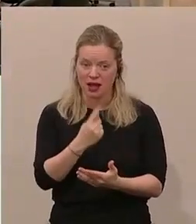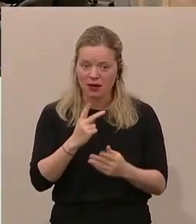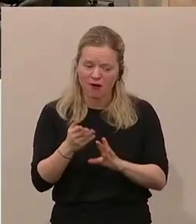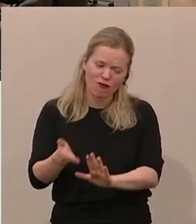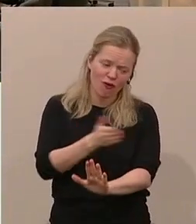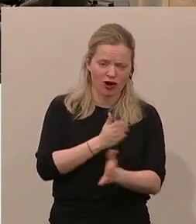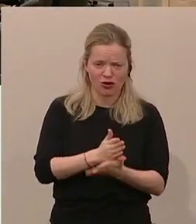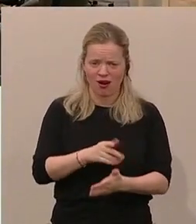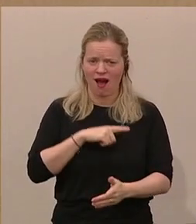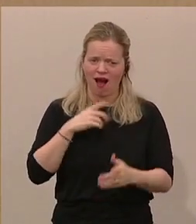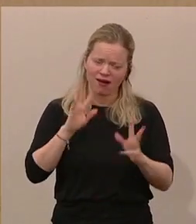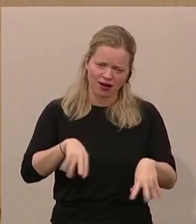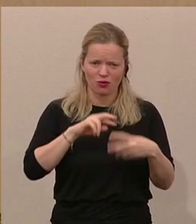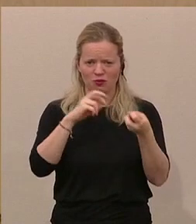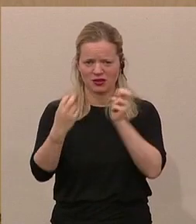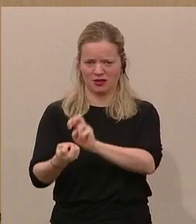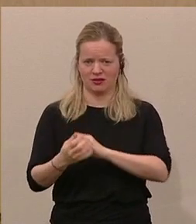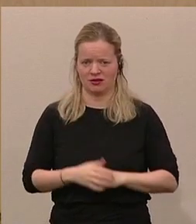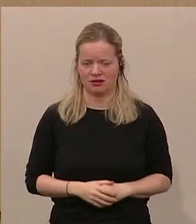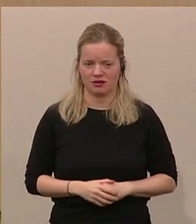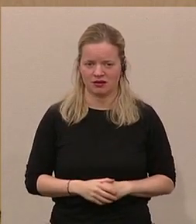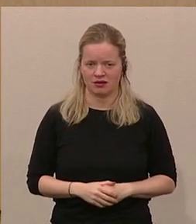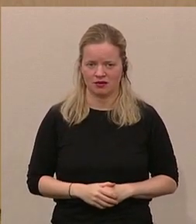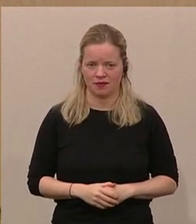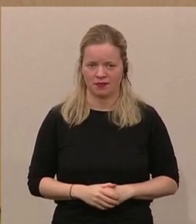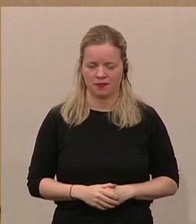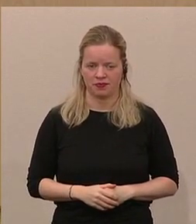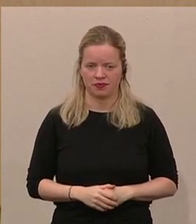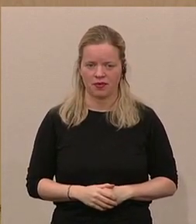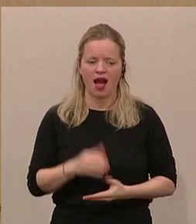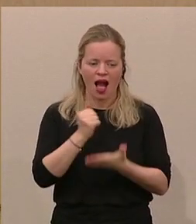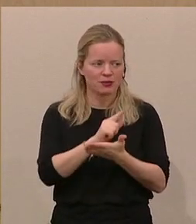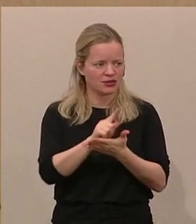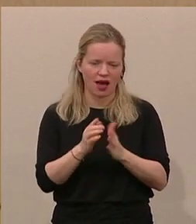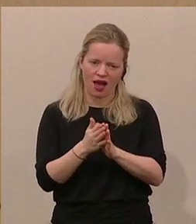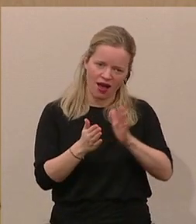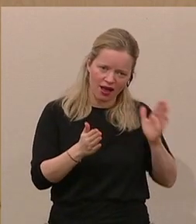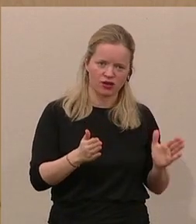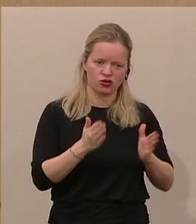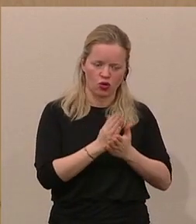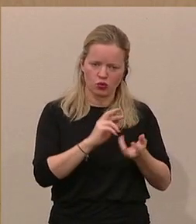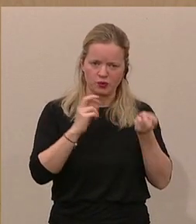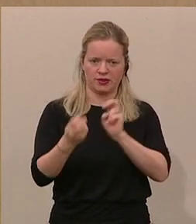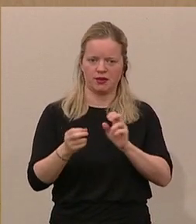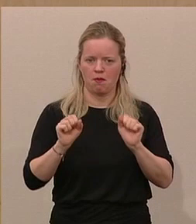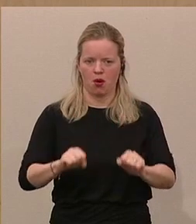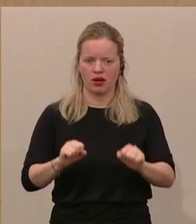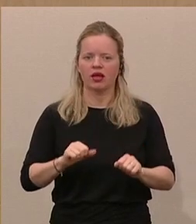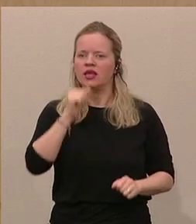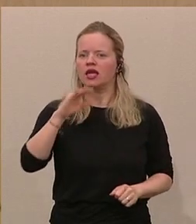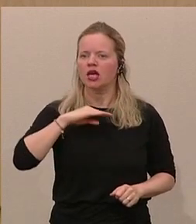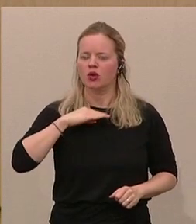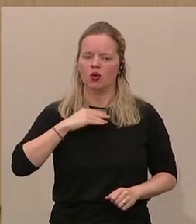umsetzen können. Und dabei wissen wir, dass es nicht genügt, immer nur nach mehr Geld zu rufen.